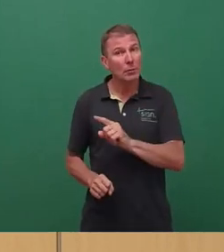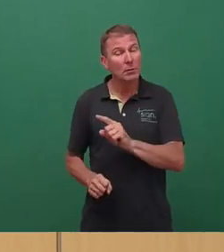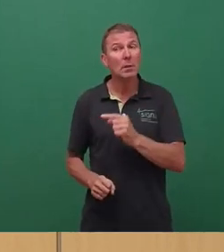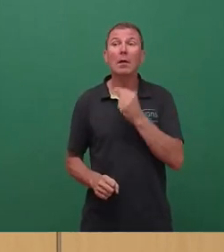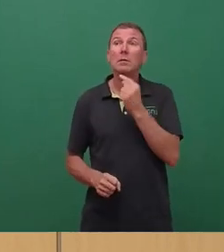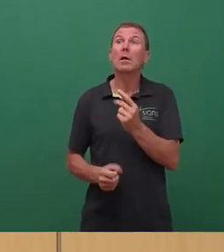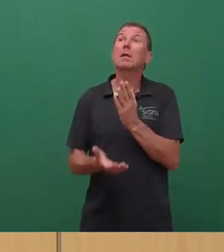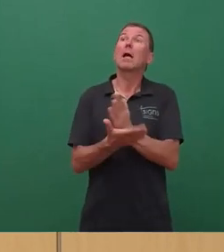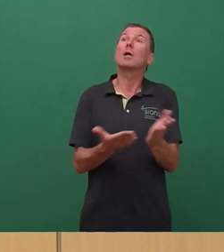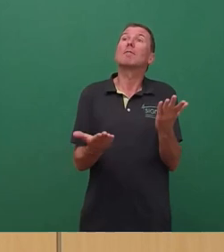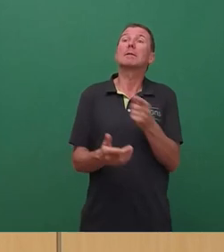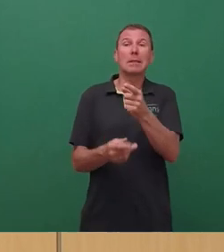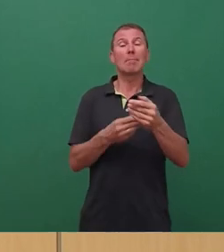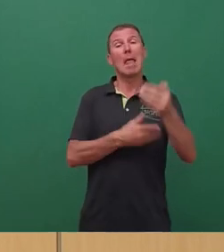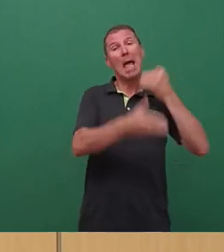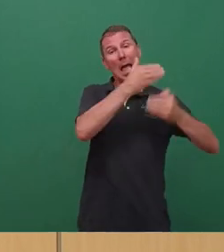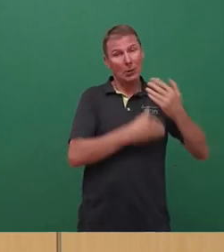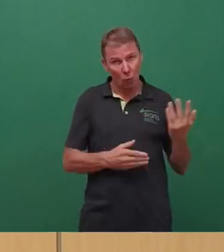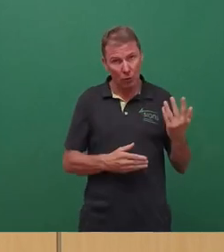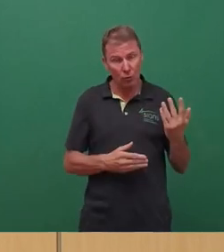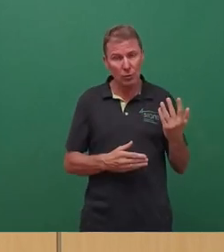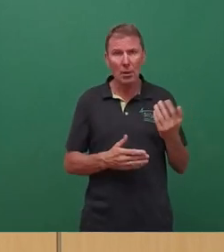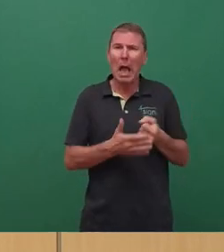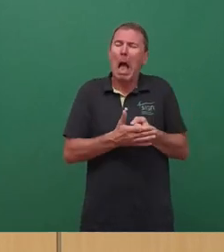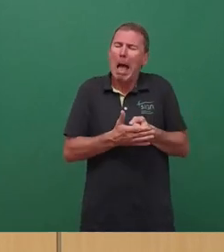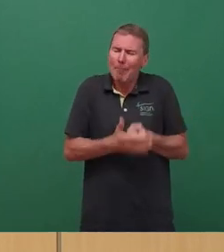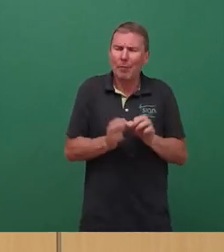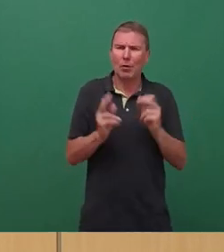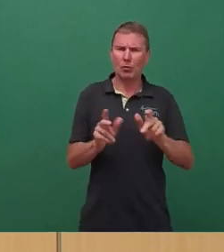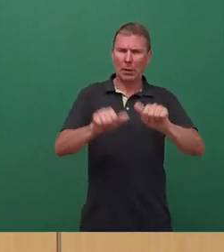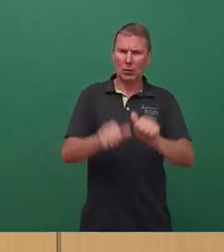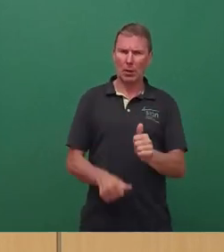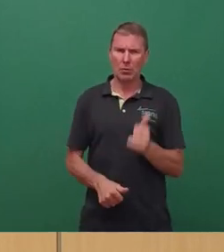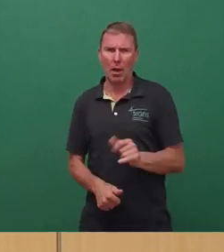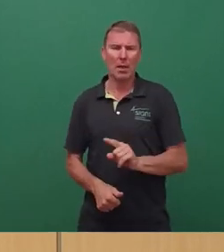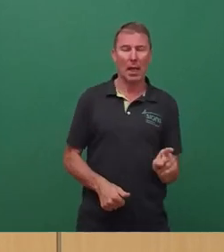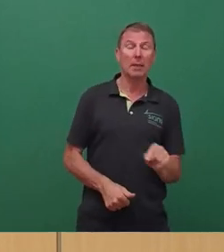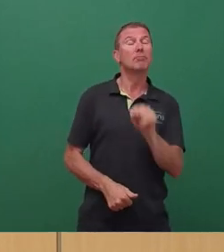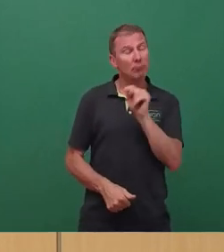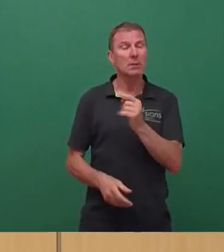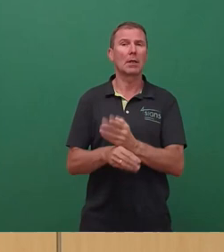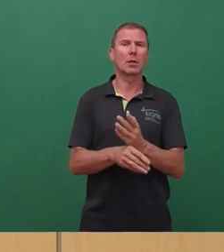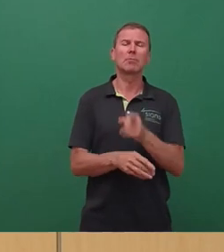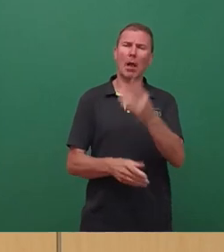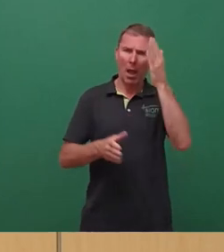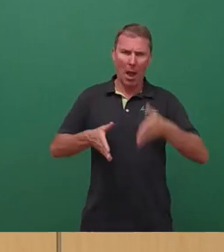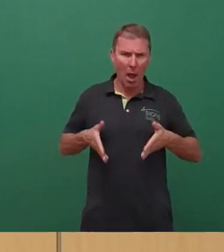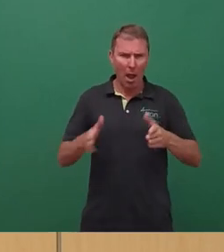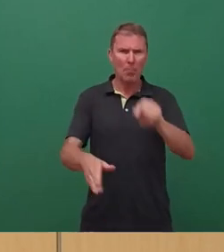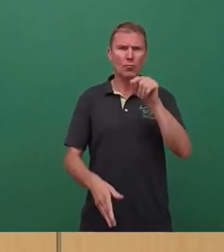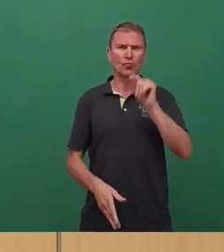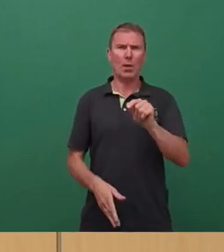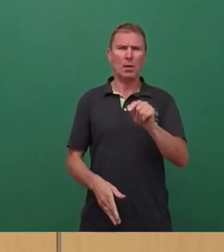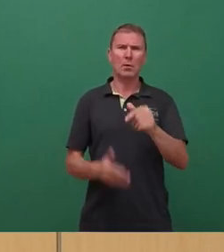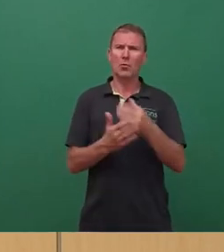historisch ist, ob etwas prägend ist für die Stadtgestaltung. Und ich glaube, das trifft auf die Hauptstraße und genauso auch auf den